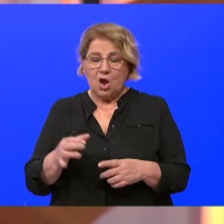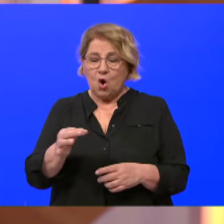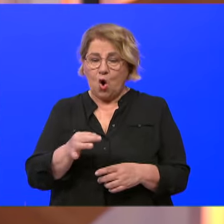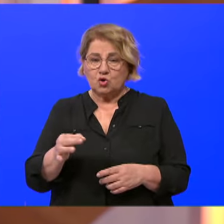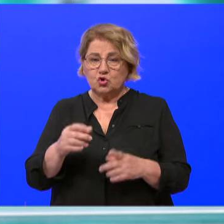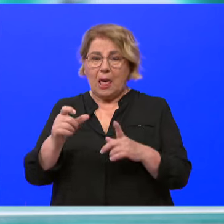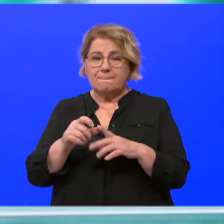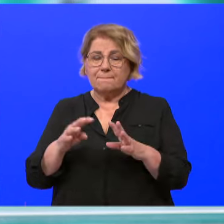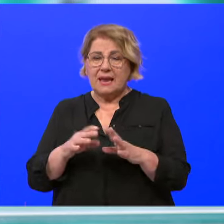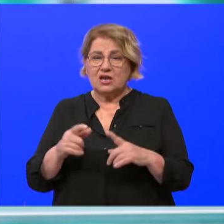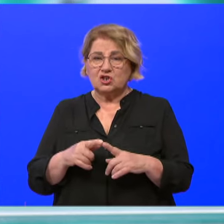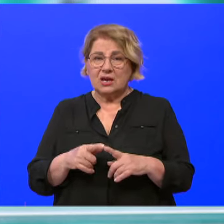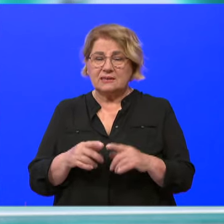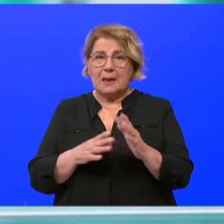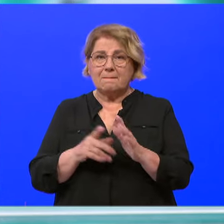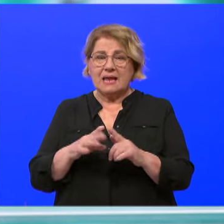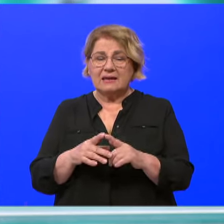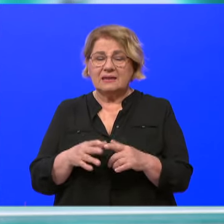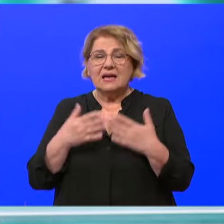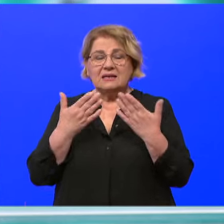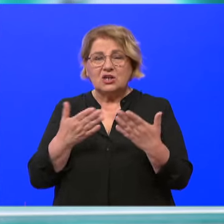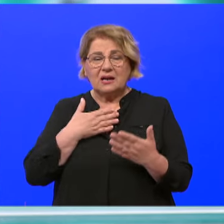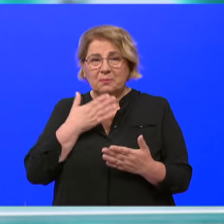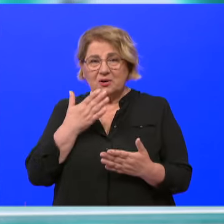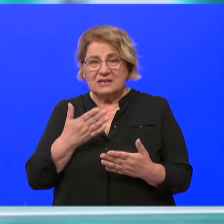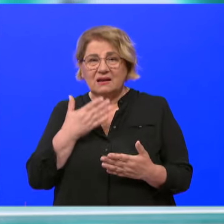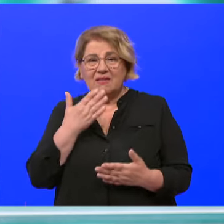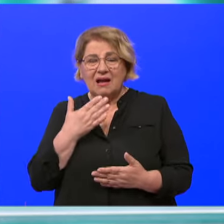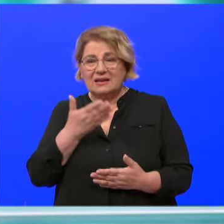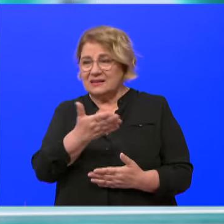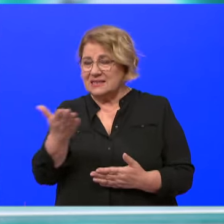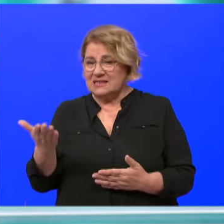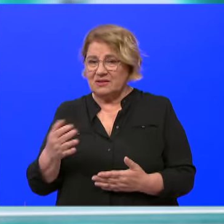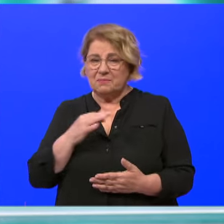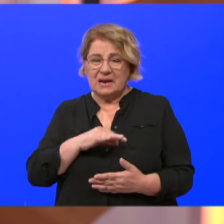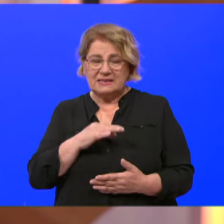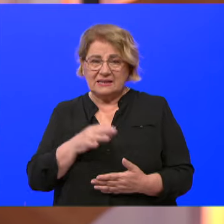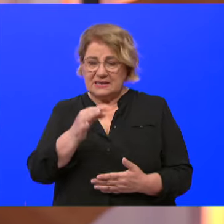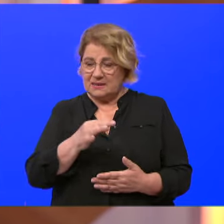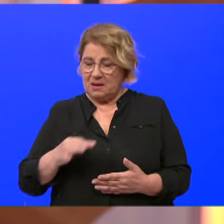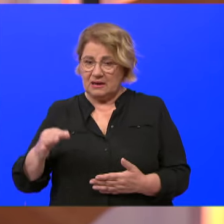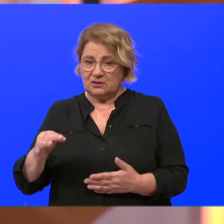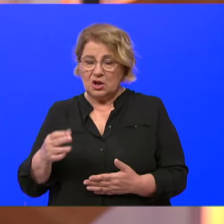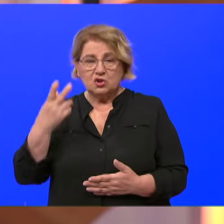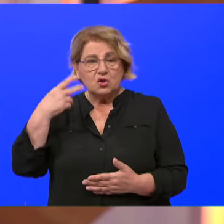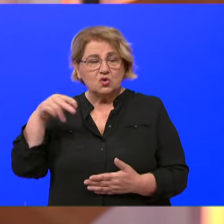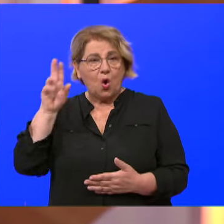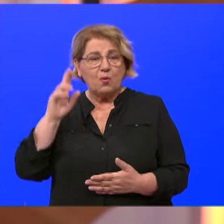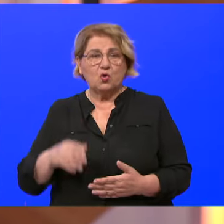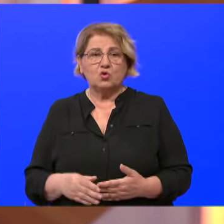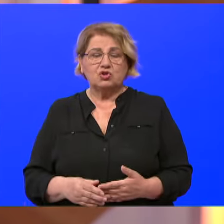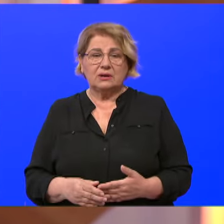Pelješac, Mnjeti Lastove, gospodinu Niku i svim presjednicama, što su mi omogućili